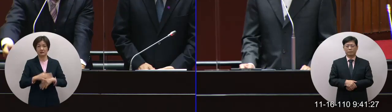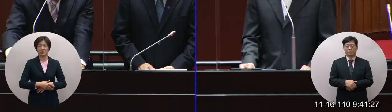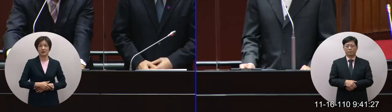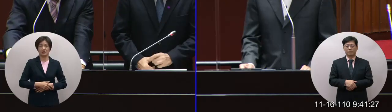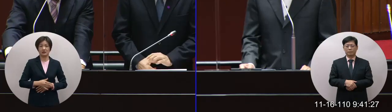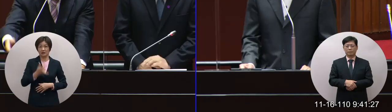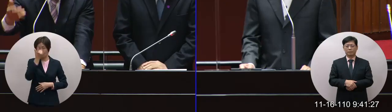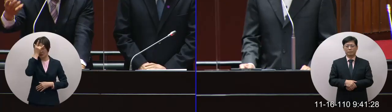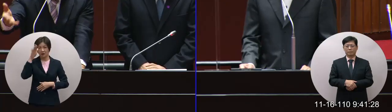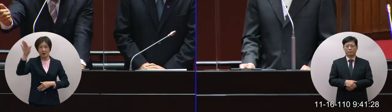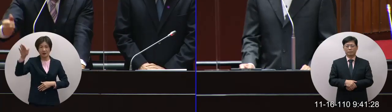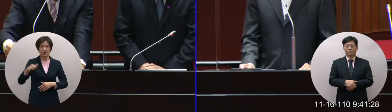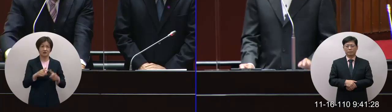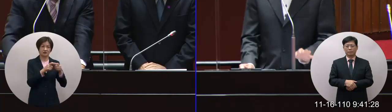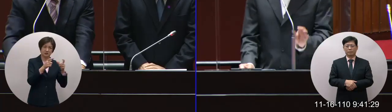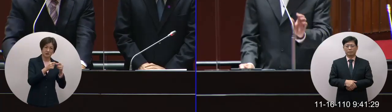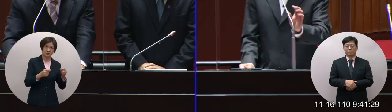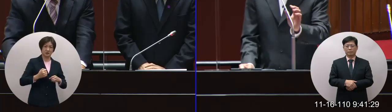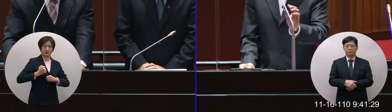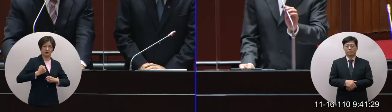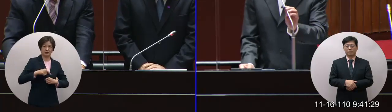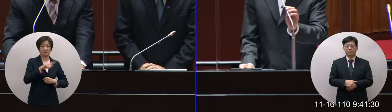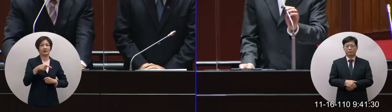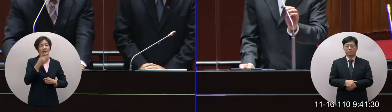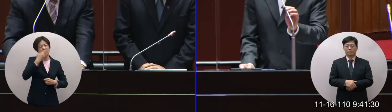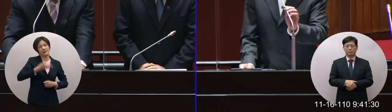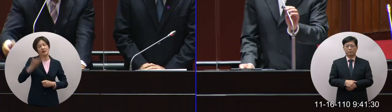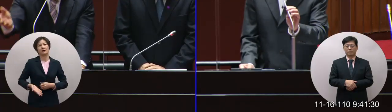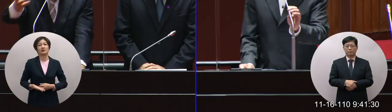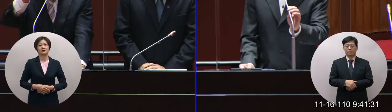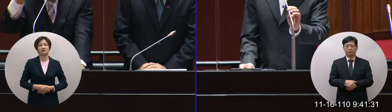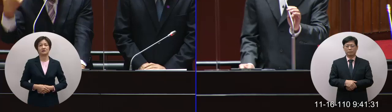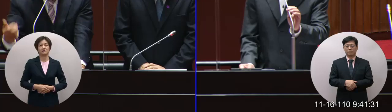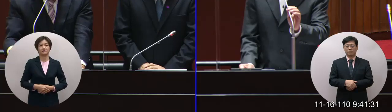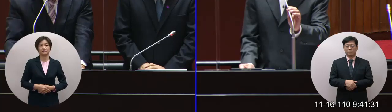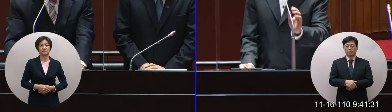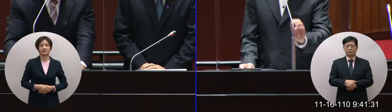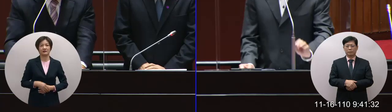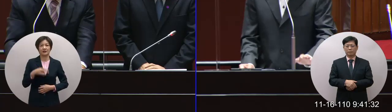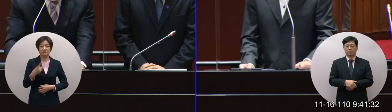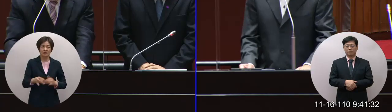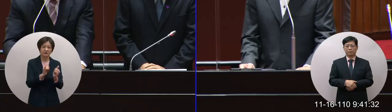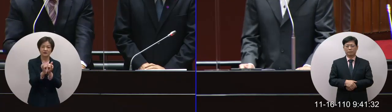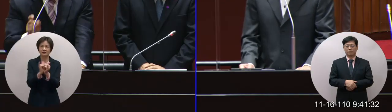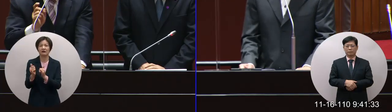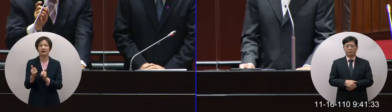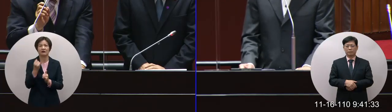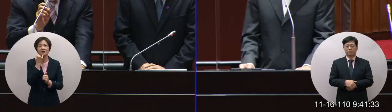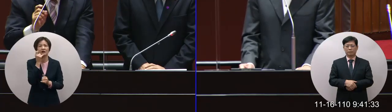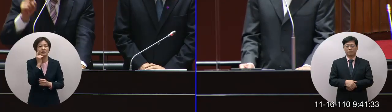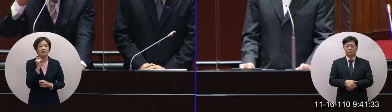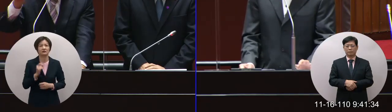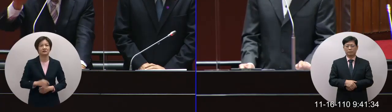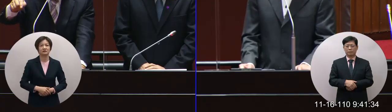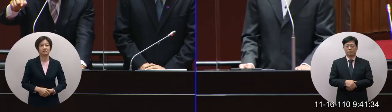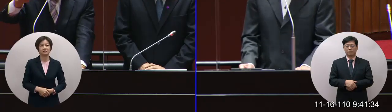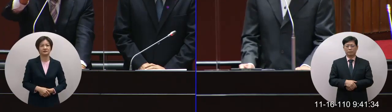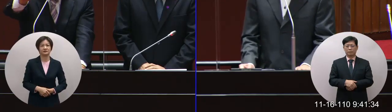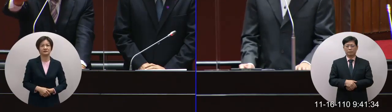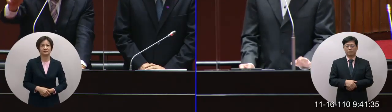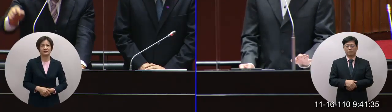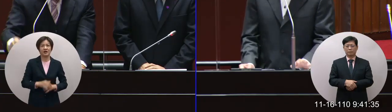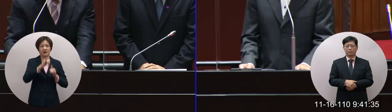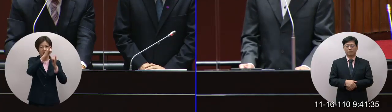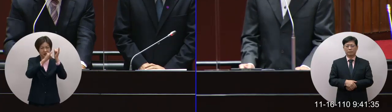軍國主義也好最後都是慘敗收場而許多森林圖坦我們到現在歷